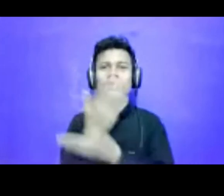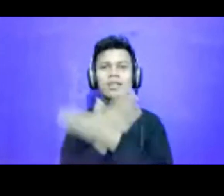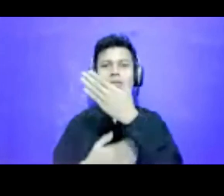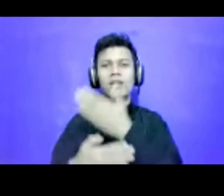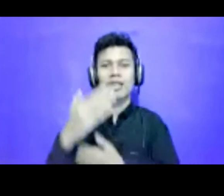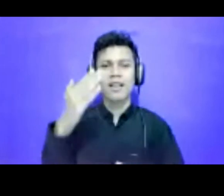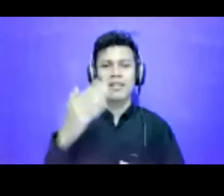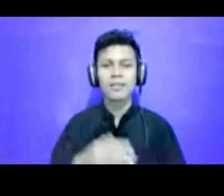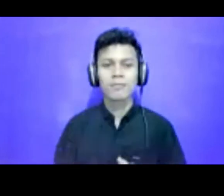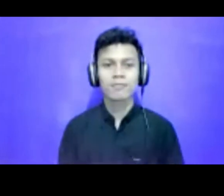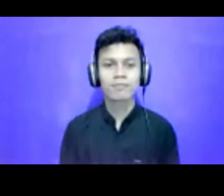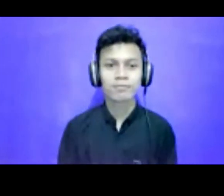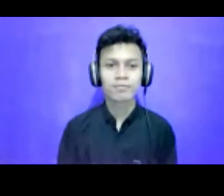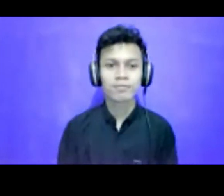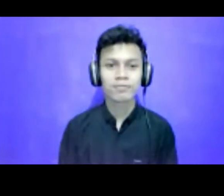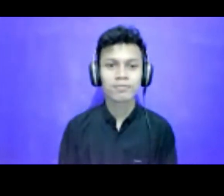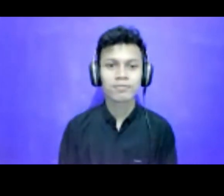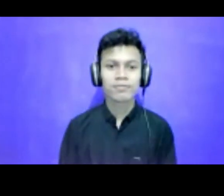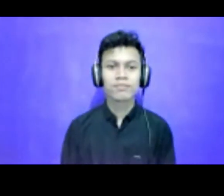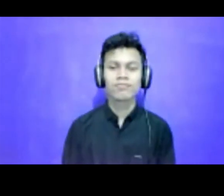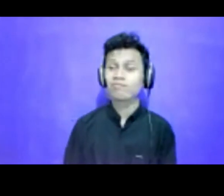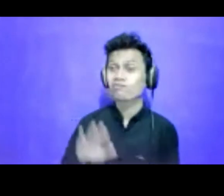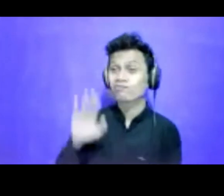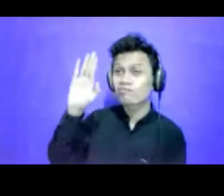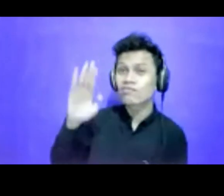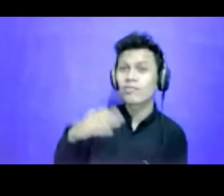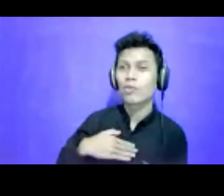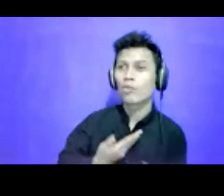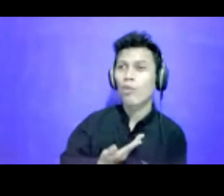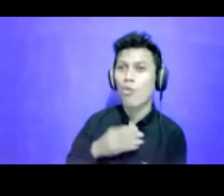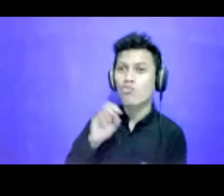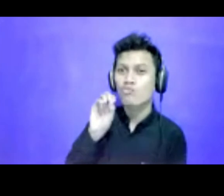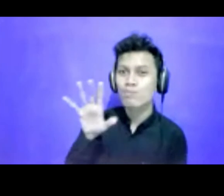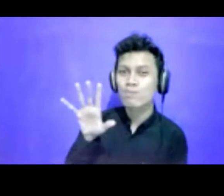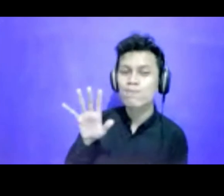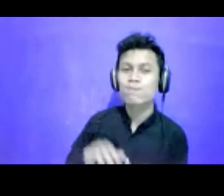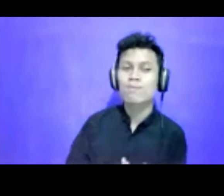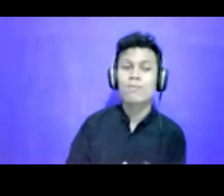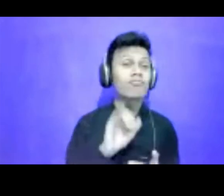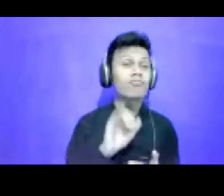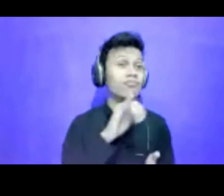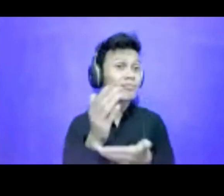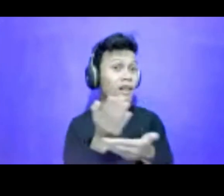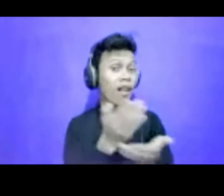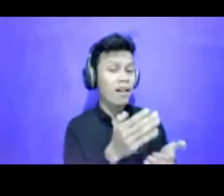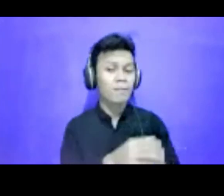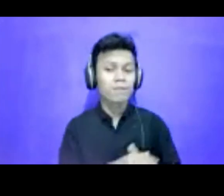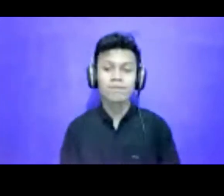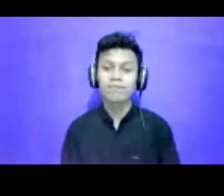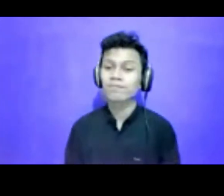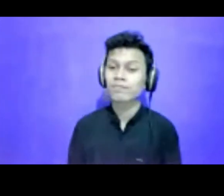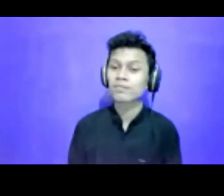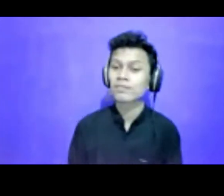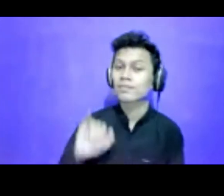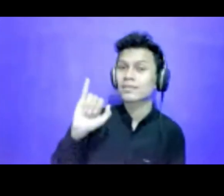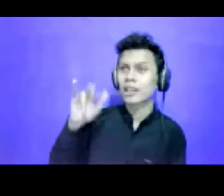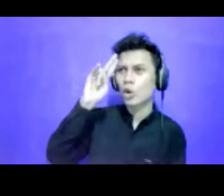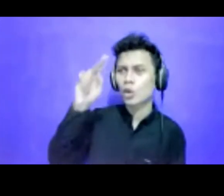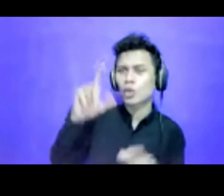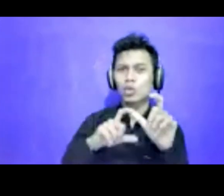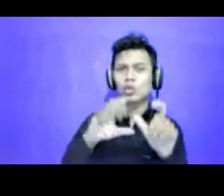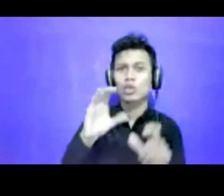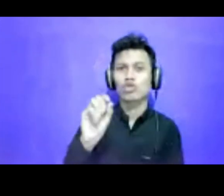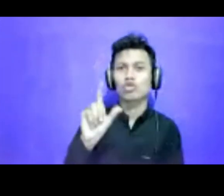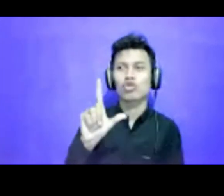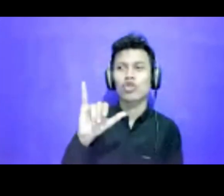Masuk, Bang, menanggapi juga mungkin. Ya, silakan. Ya, jadi, untuk Solidir sendiri,